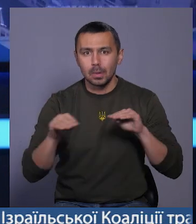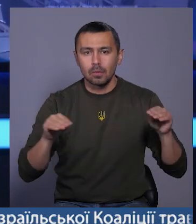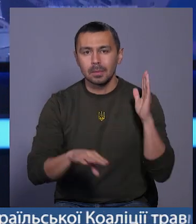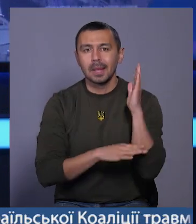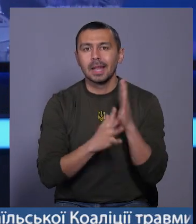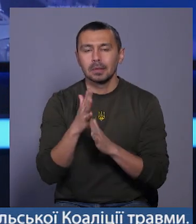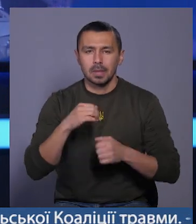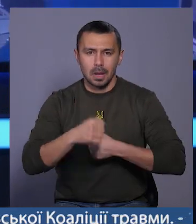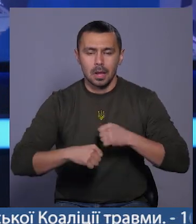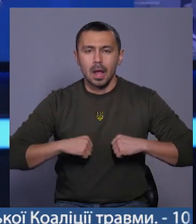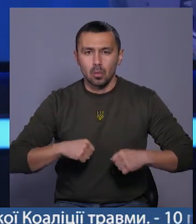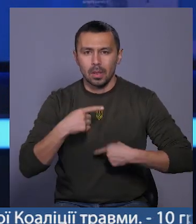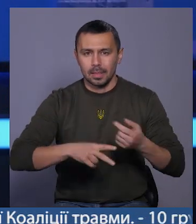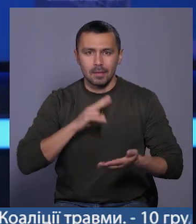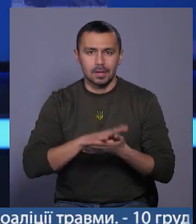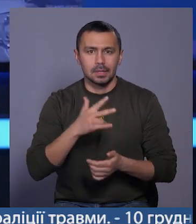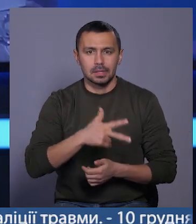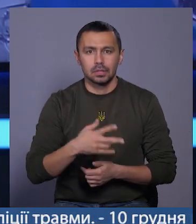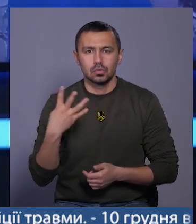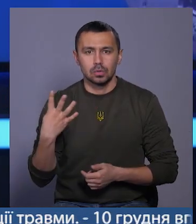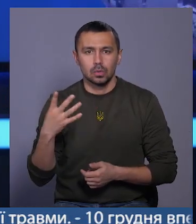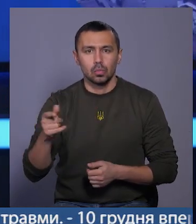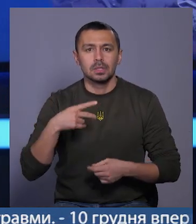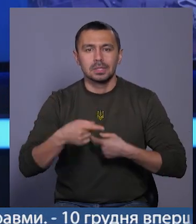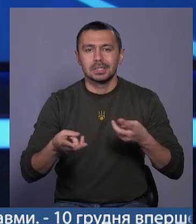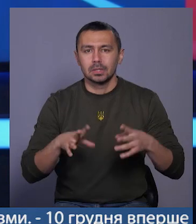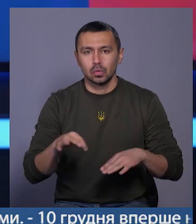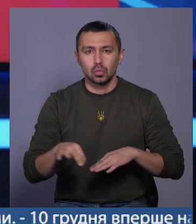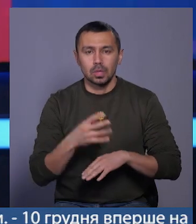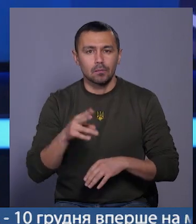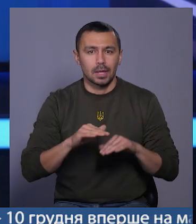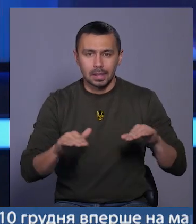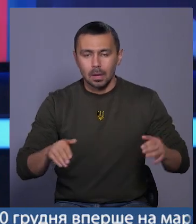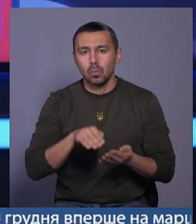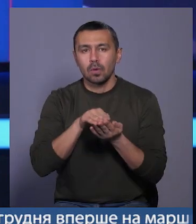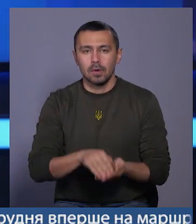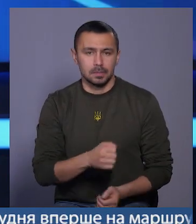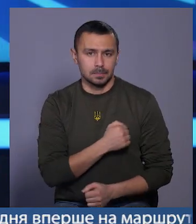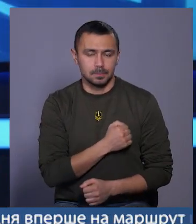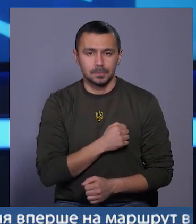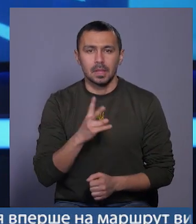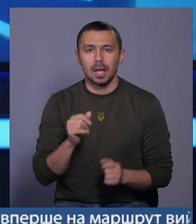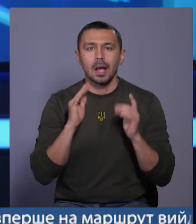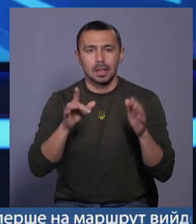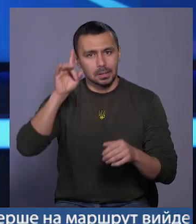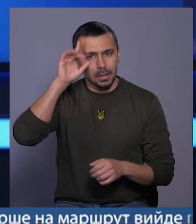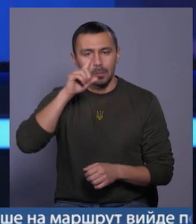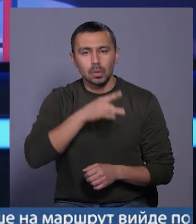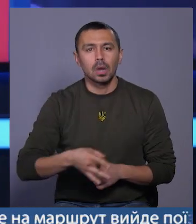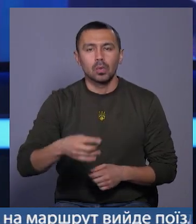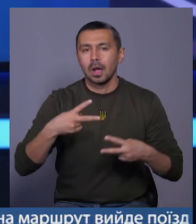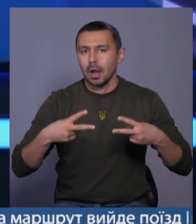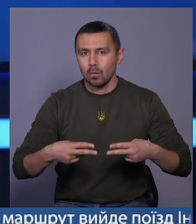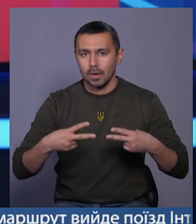Герою на віки 34. У нього залишилися дружина і двоє дітей. Поховали Віктора Сікорського на Алеї Слави в